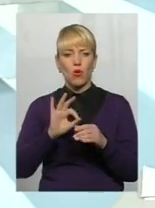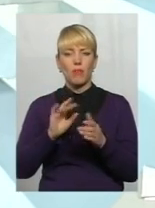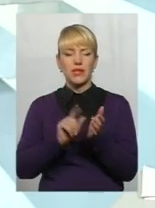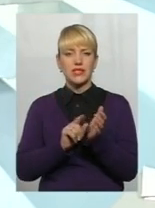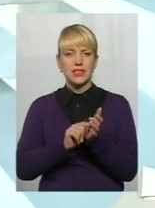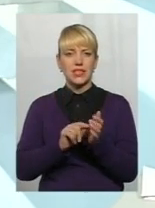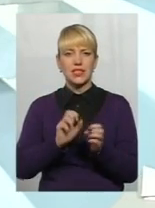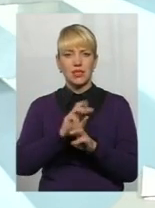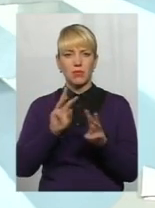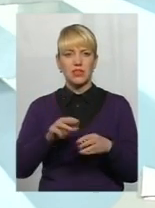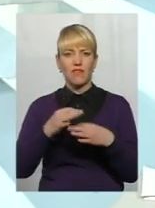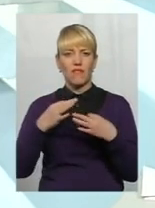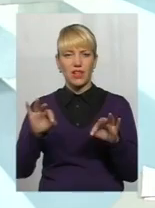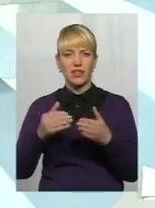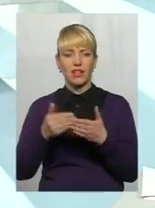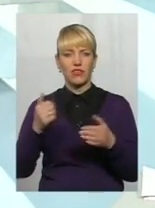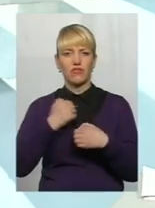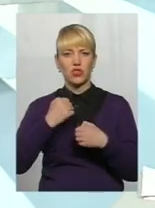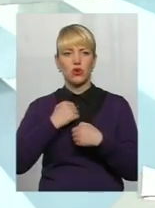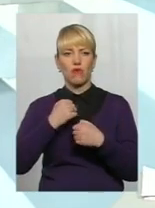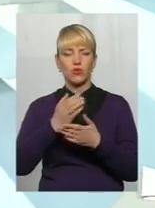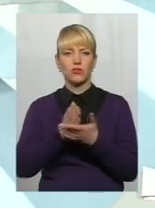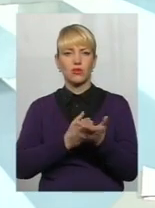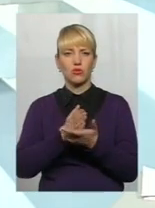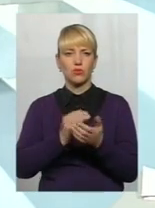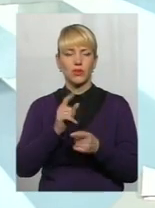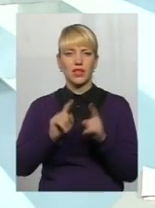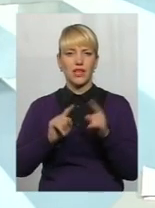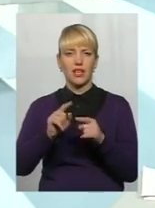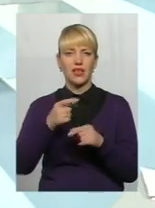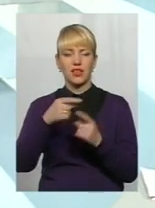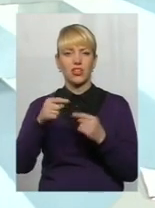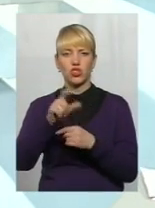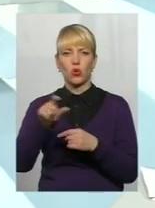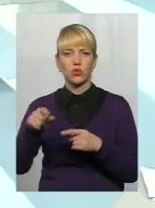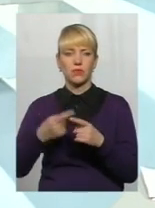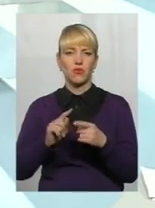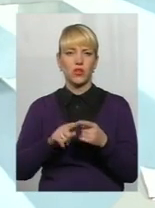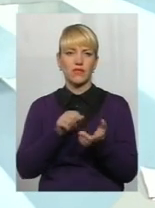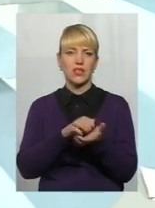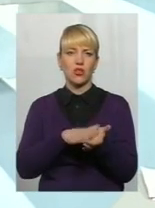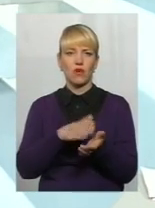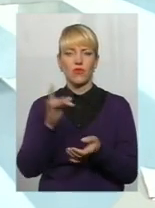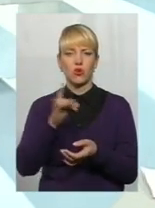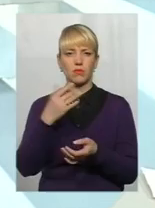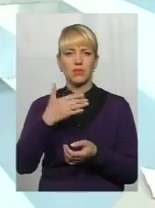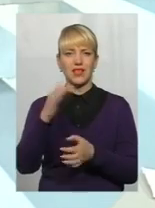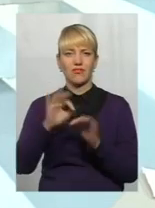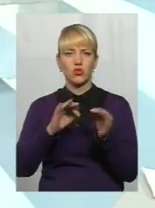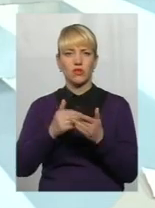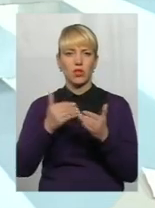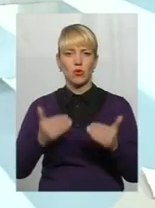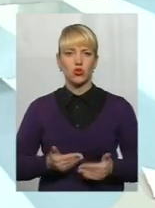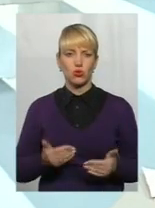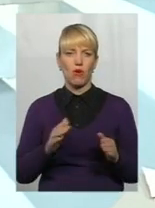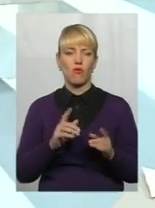звільнених з військової служби та деяких інших осіб, вона в них встановлена в розмірі 50% від прожиткового